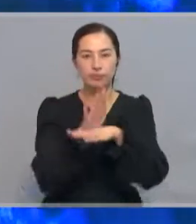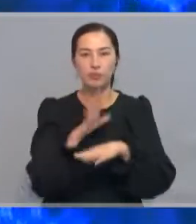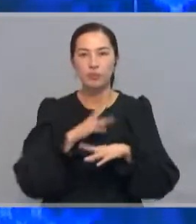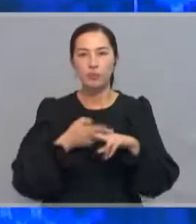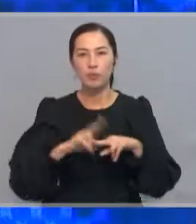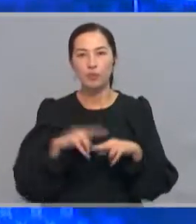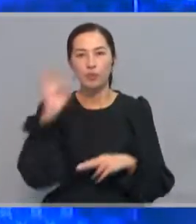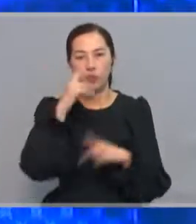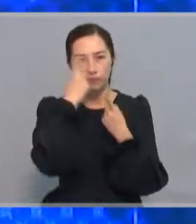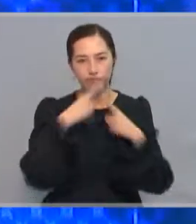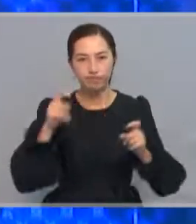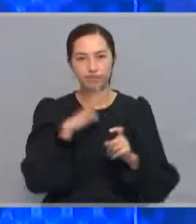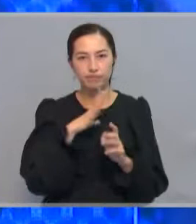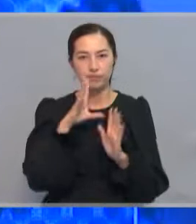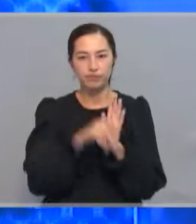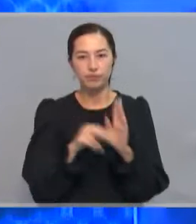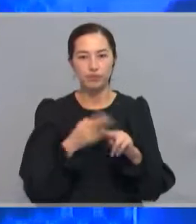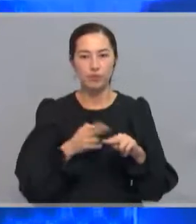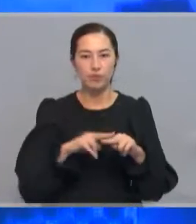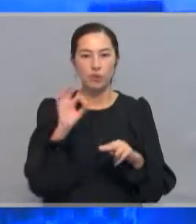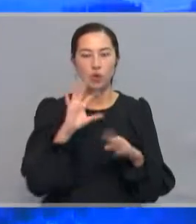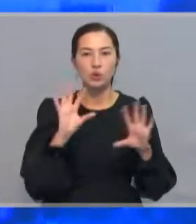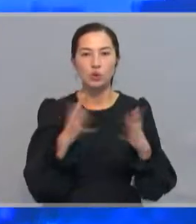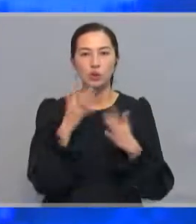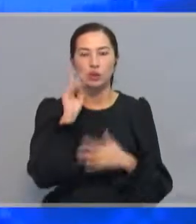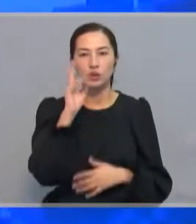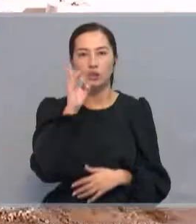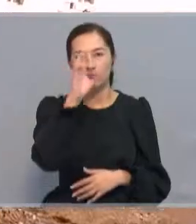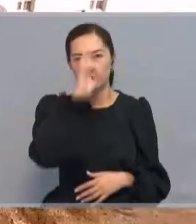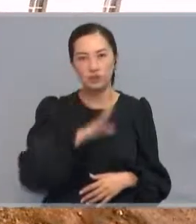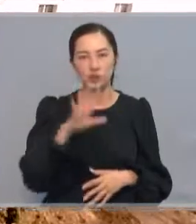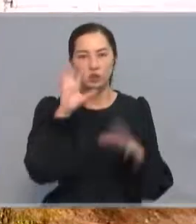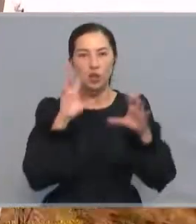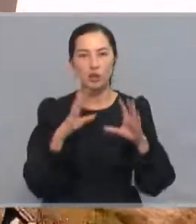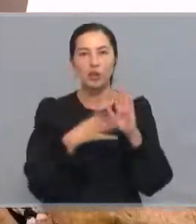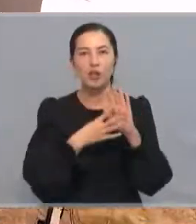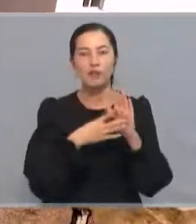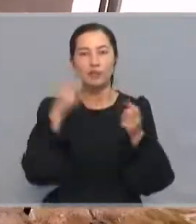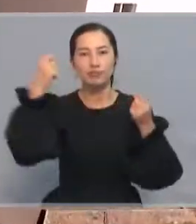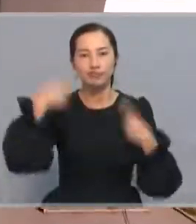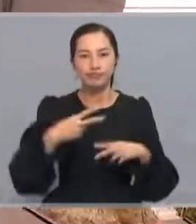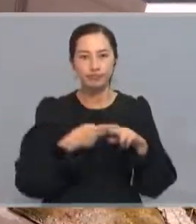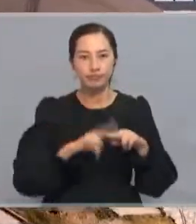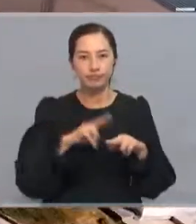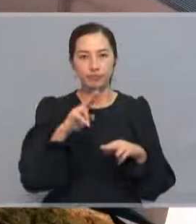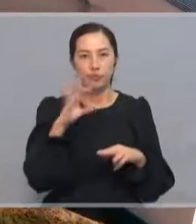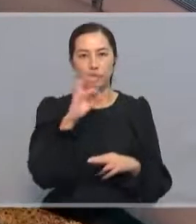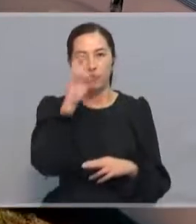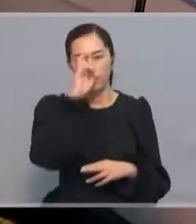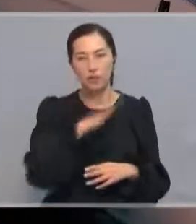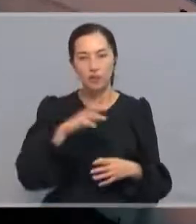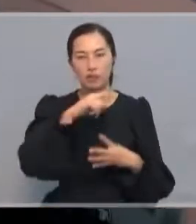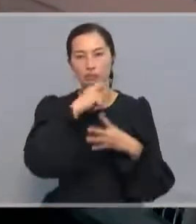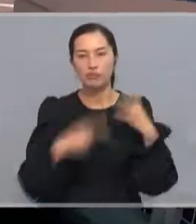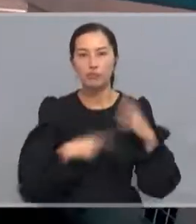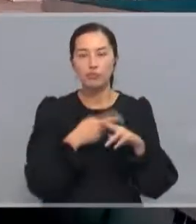ғағорды сайтында жаряланды. Төтінші жағдай туралы Қазақстан Республикасы заңының тоғызынші баңына сәйкес, мұна өңірлерде